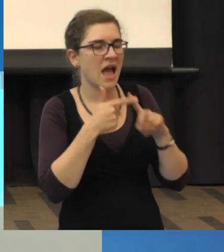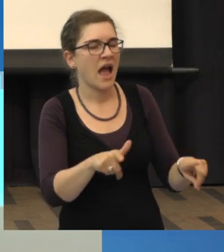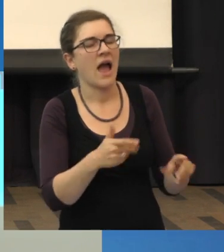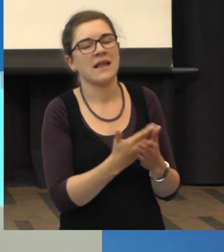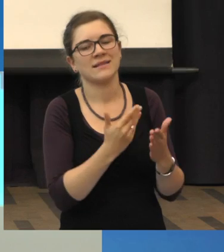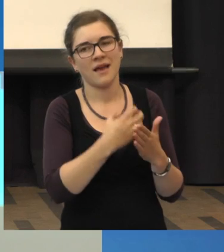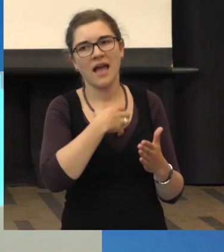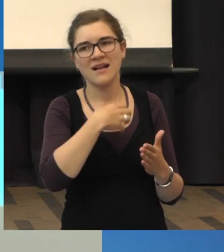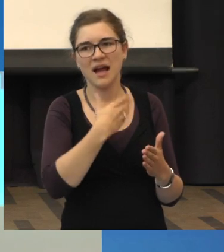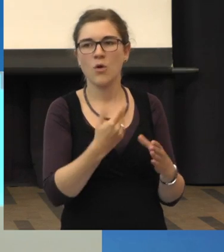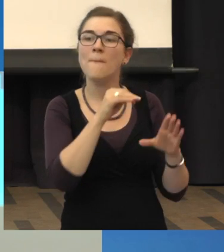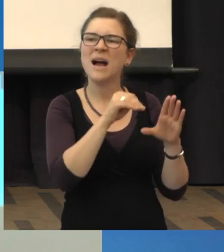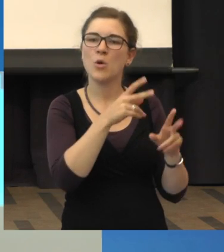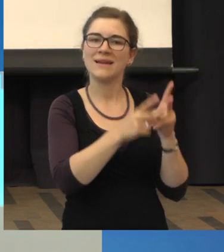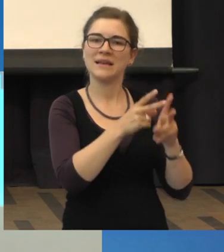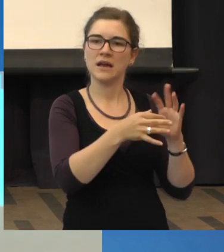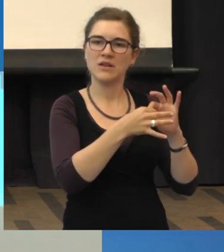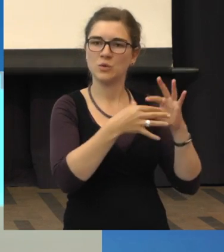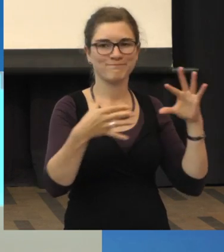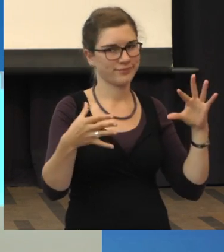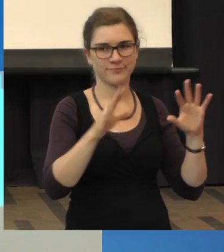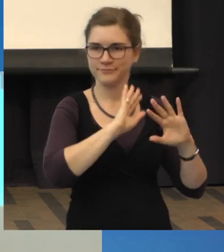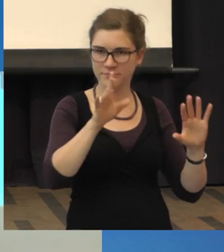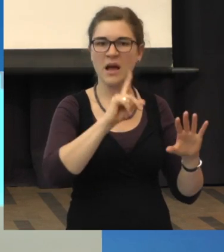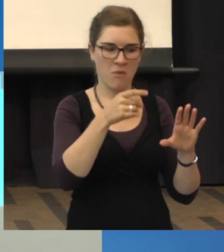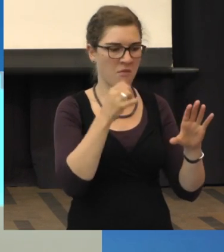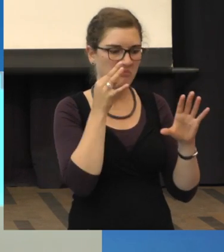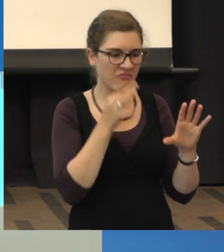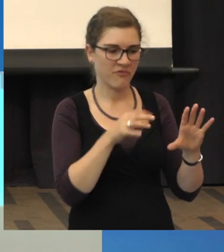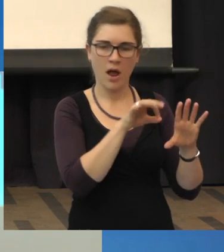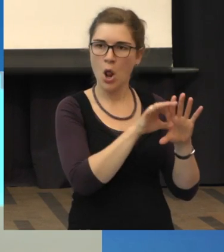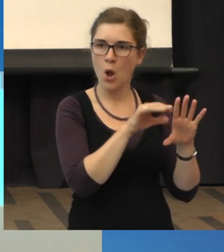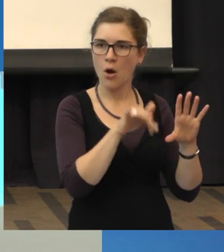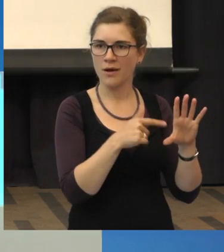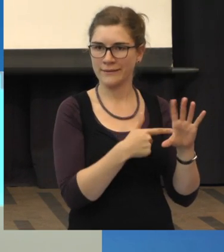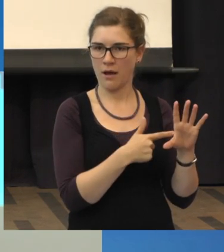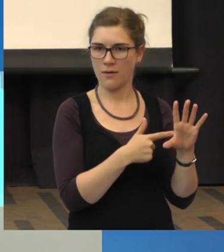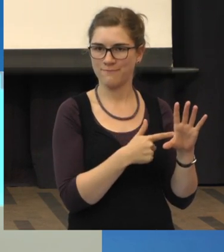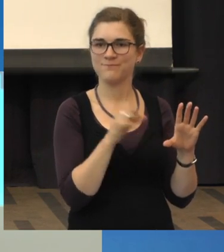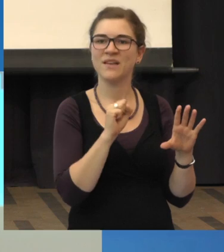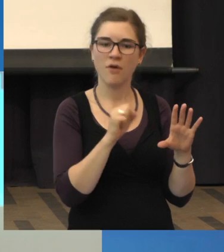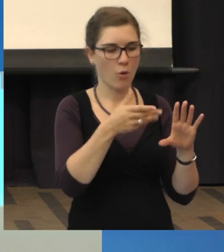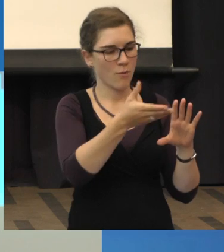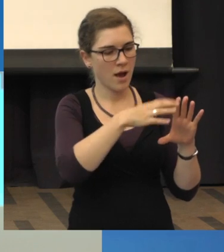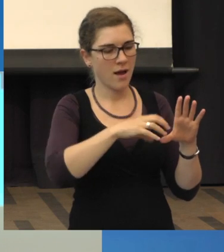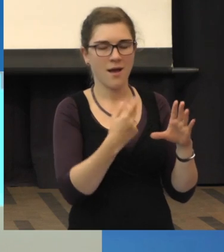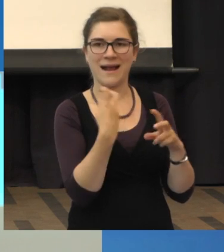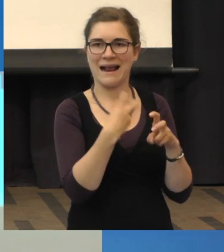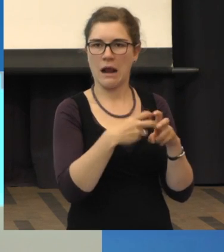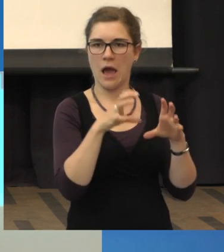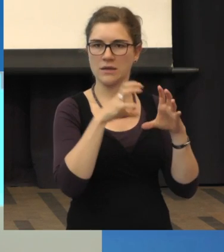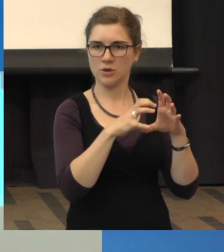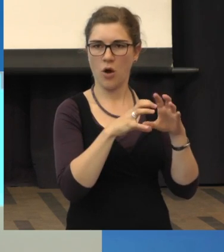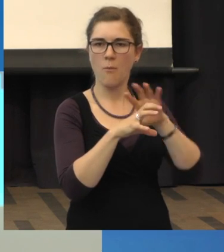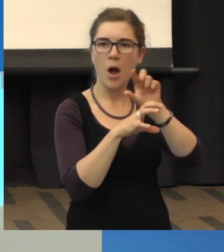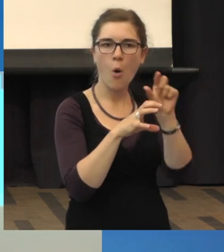Makuladegeneration nichts zu tun, da bildet sich ein Loch in der Makula. Warum sich da ein Loch bildet? Weil der Glaskörper, der diese Trübungen macht, der